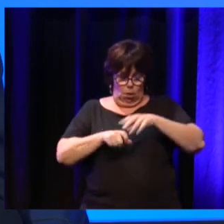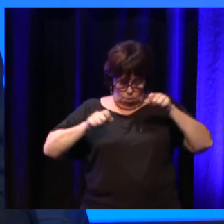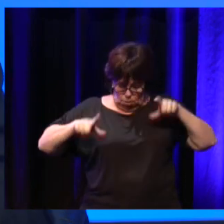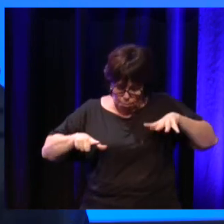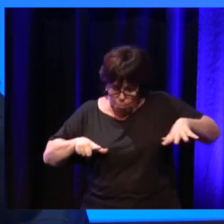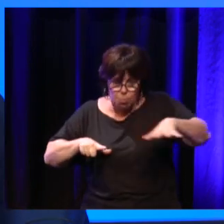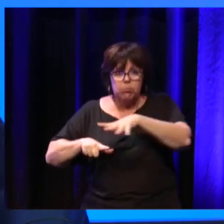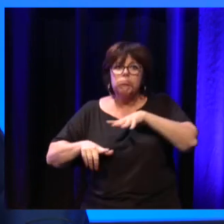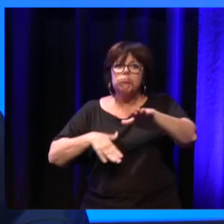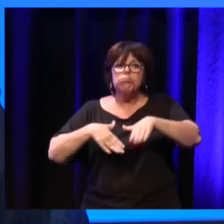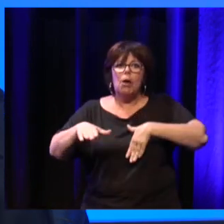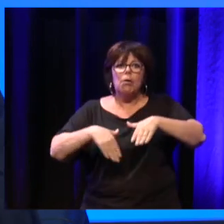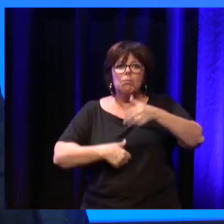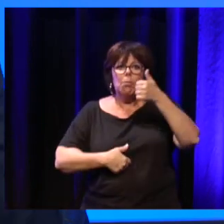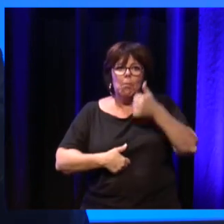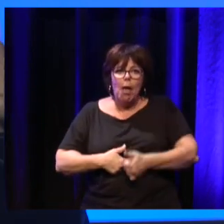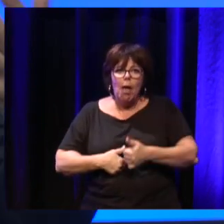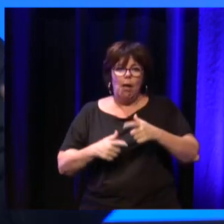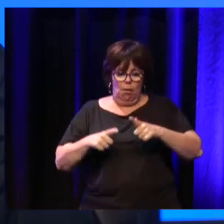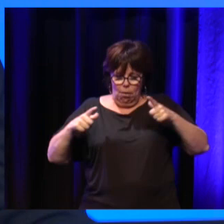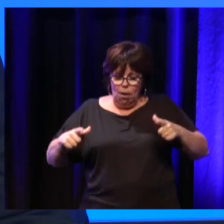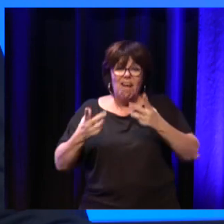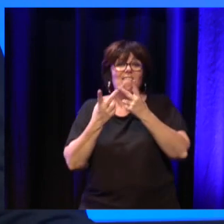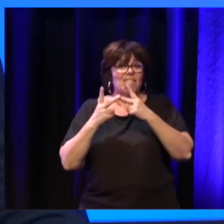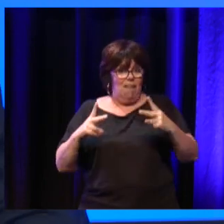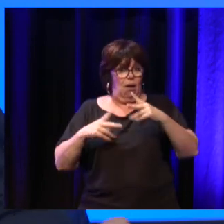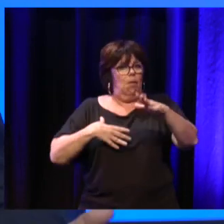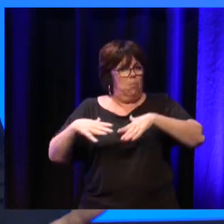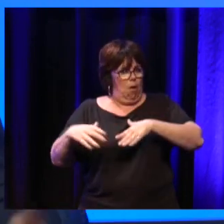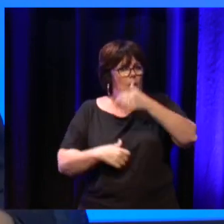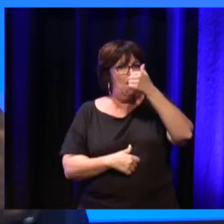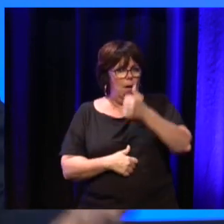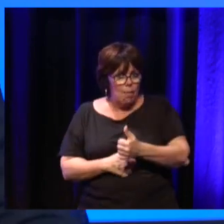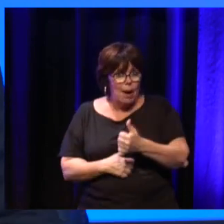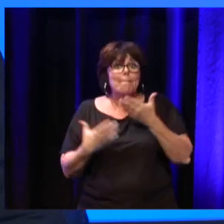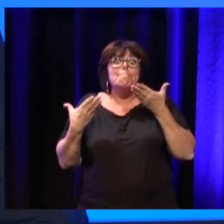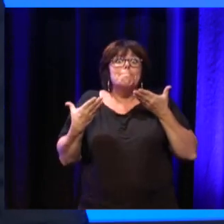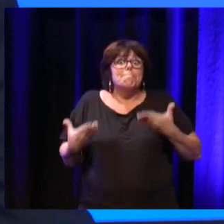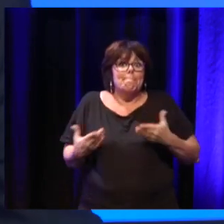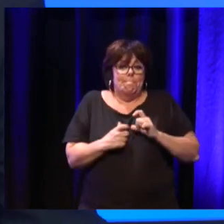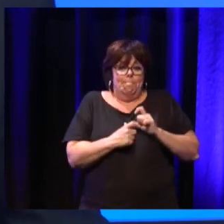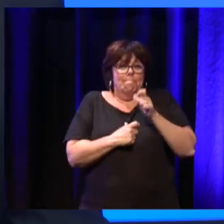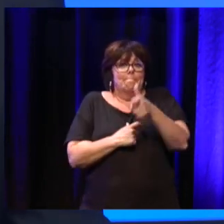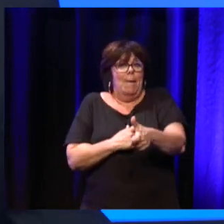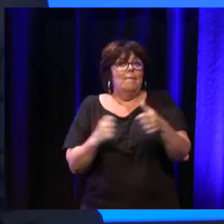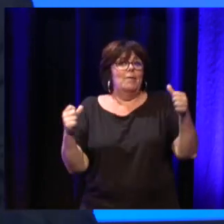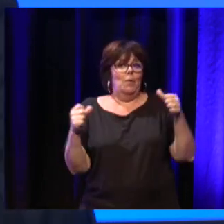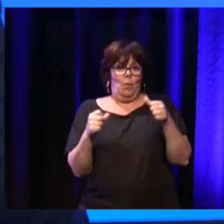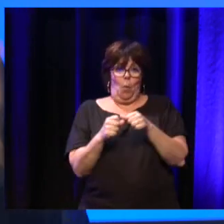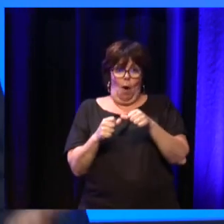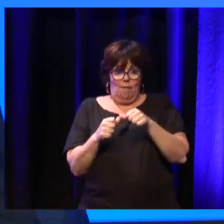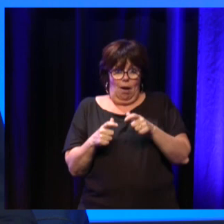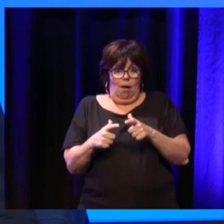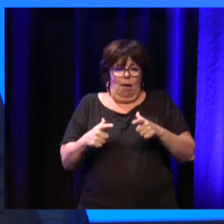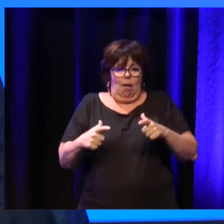comme c'est centré sur une seule ville, d'essayer de convaincre, notamment la Fédération des commerçants de la ville de Nice, d